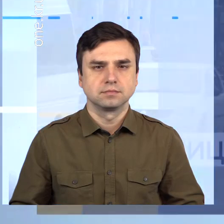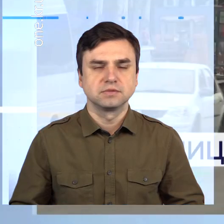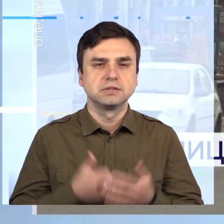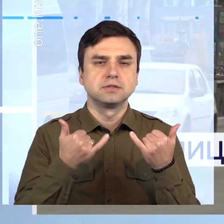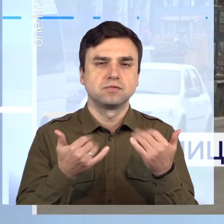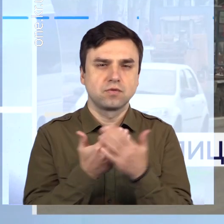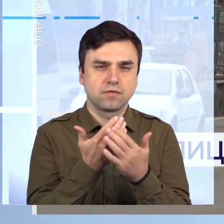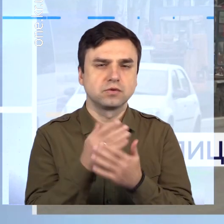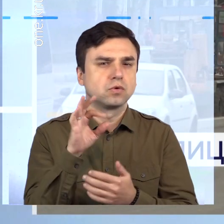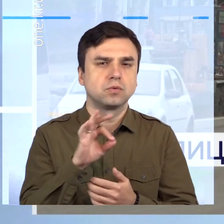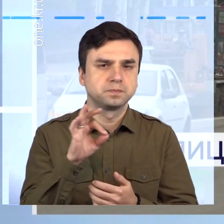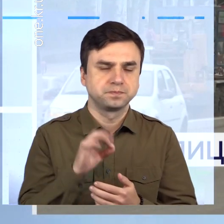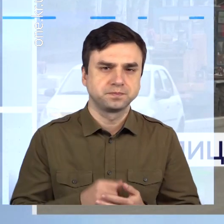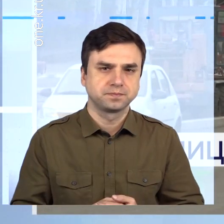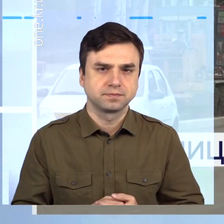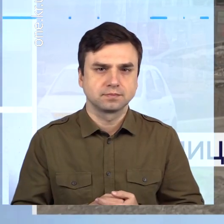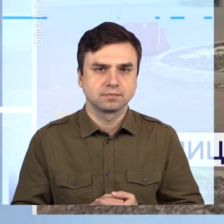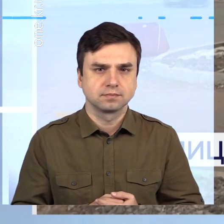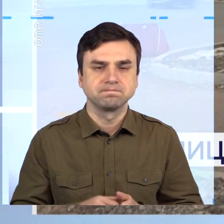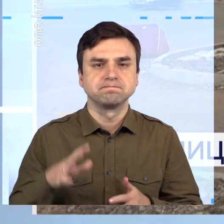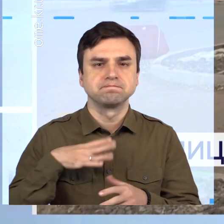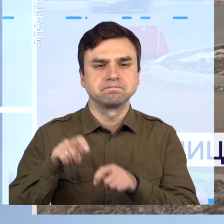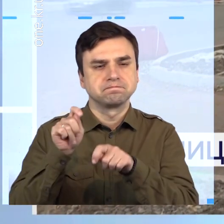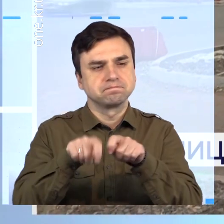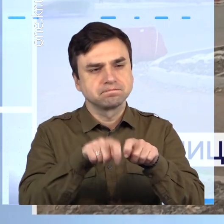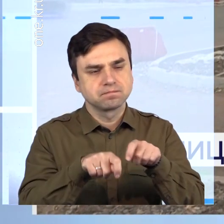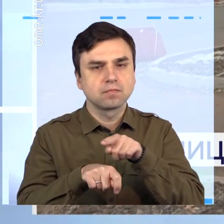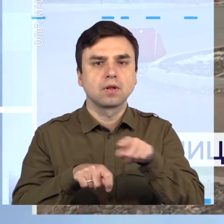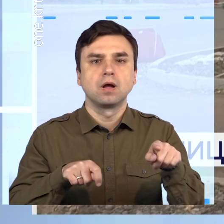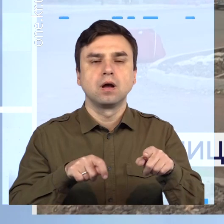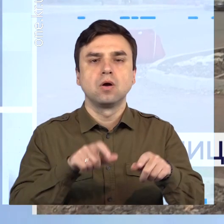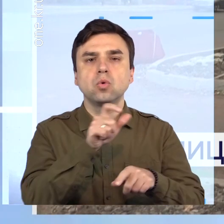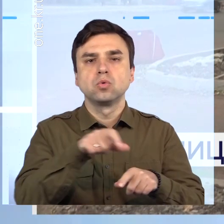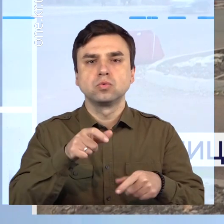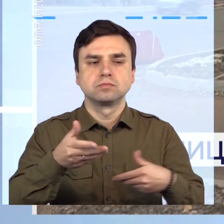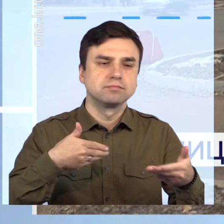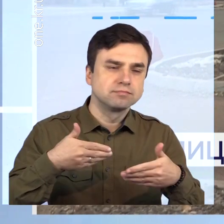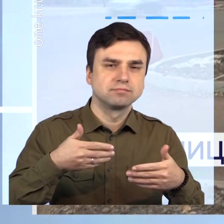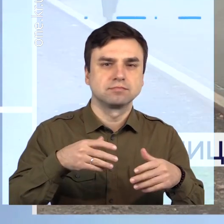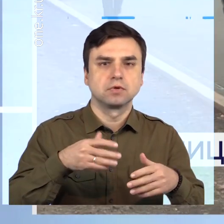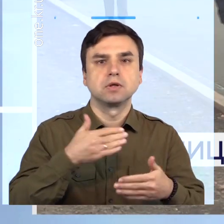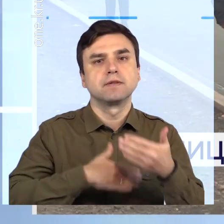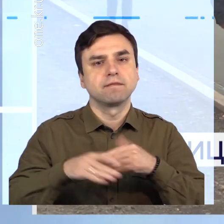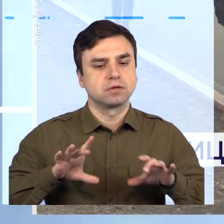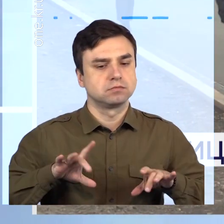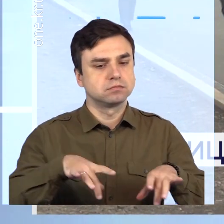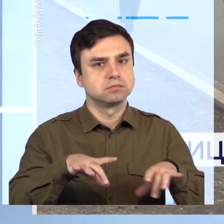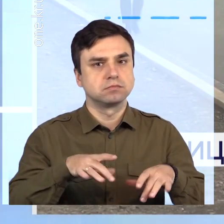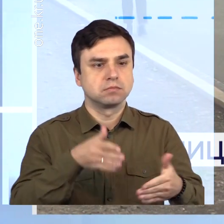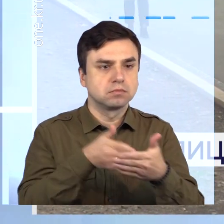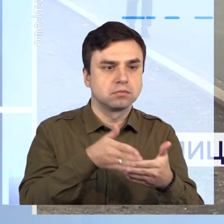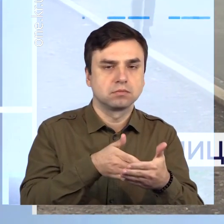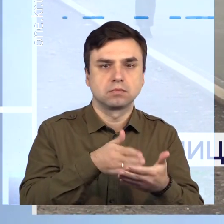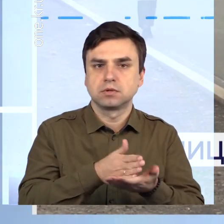Дивіться сьогодні у випуску. Перевірили на безбар'єрність. Магістральна Едуарда Фукса проінспектували на